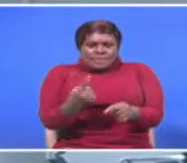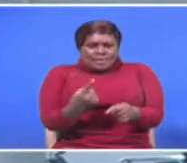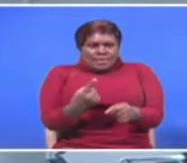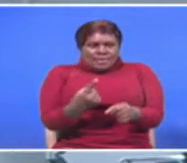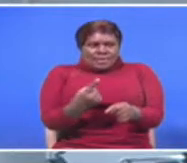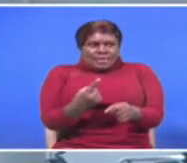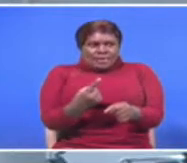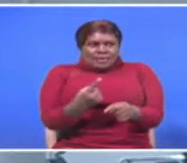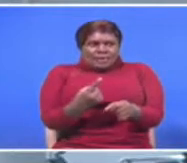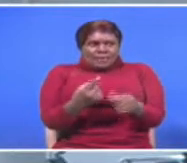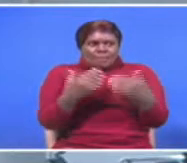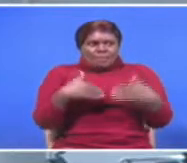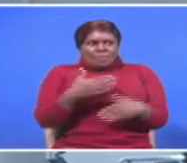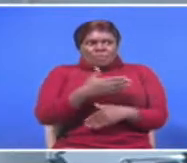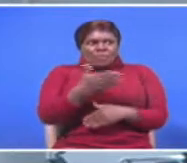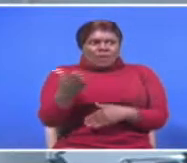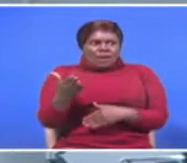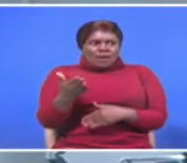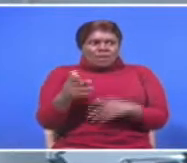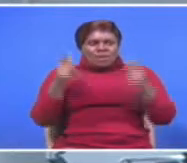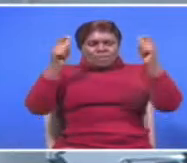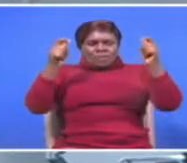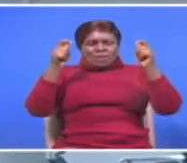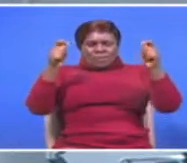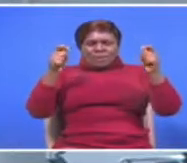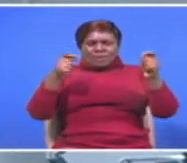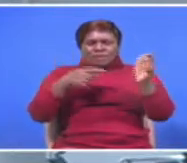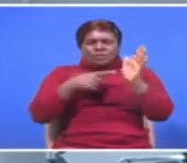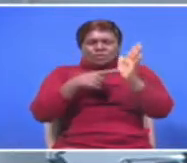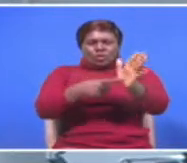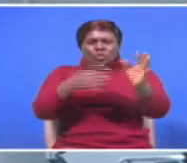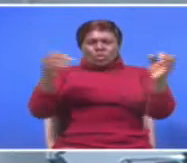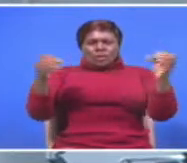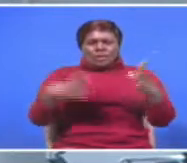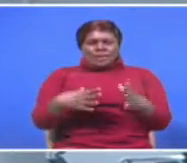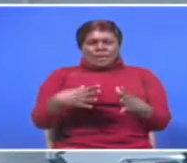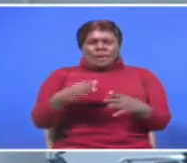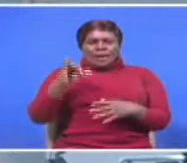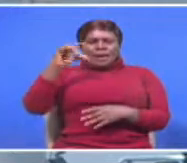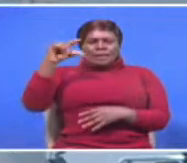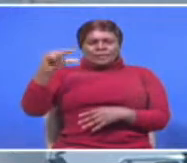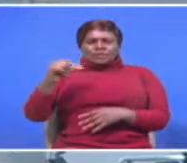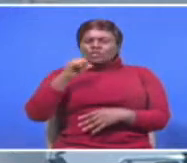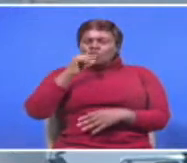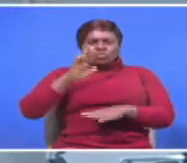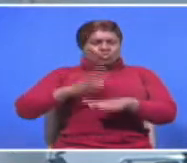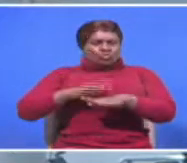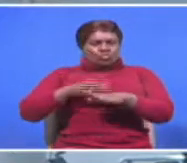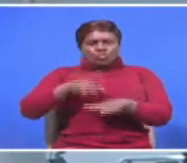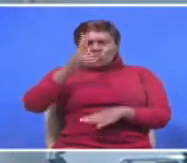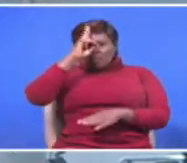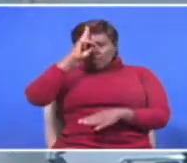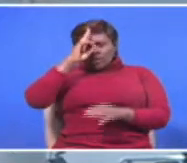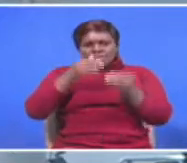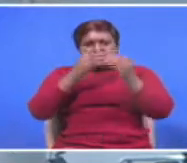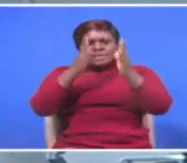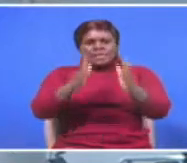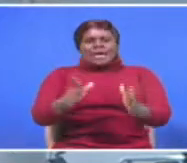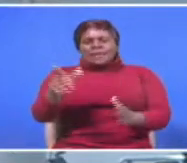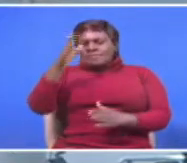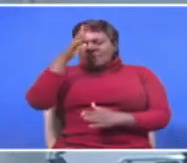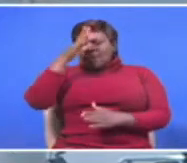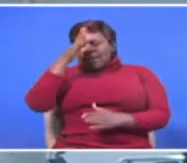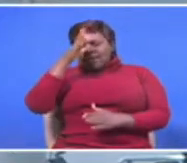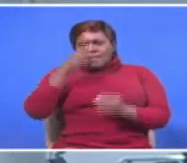Kwa ilikuwa ya watu mbao liwawa kwenye mandamano liishara tosha kuwa kume hafai kuwa mkua polisi kwaani ya lidanganya.